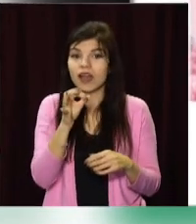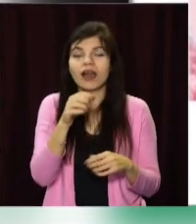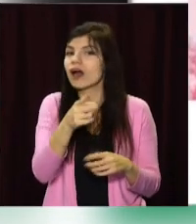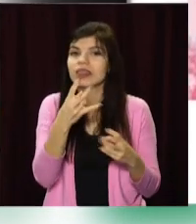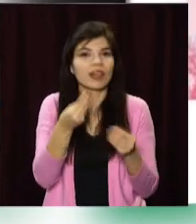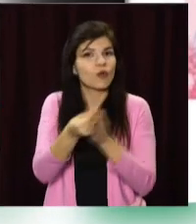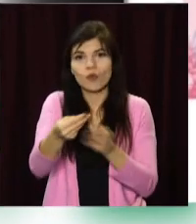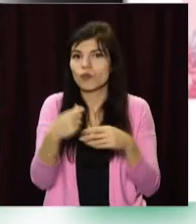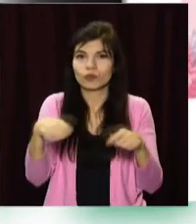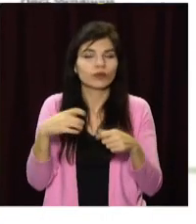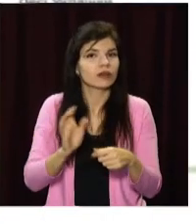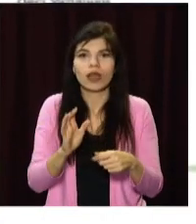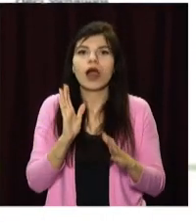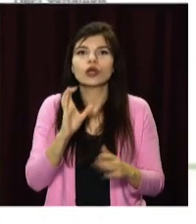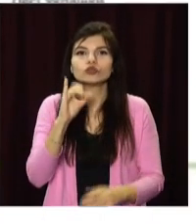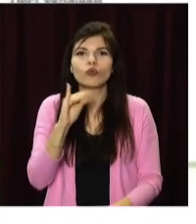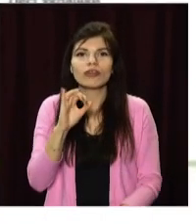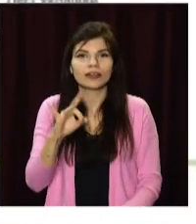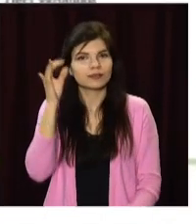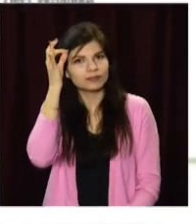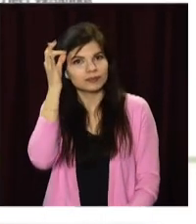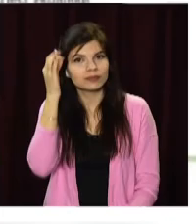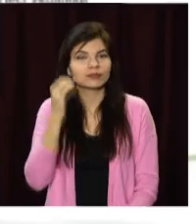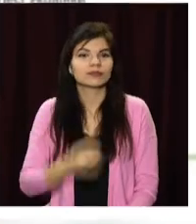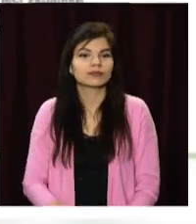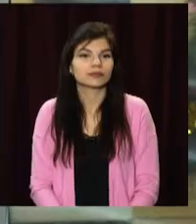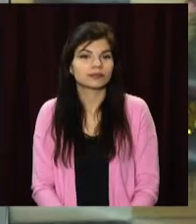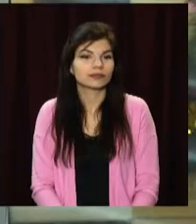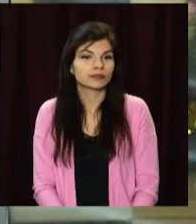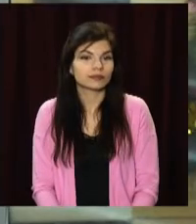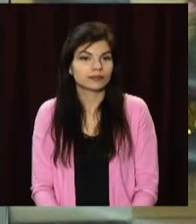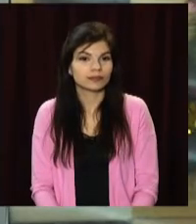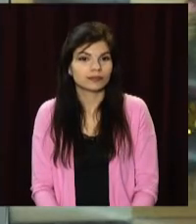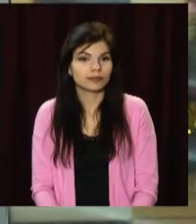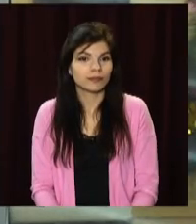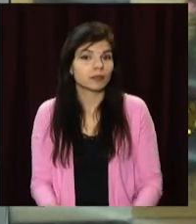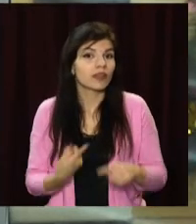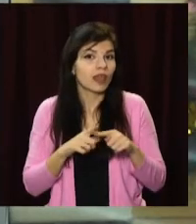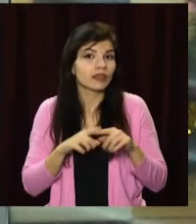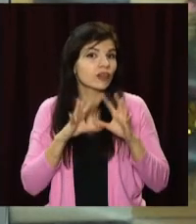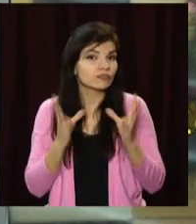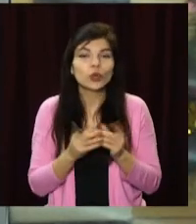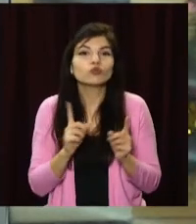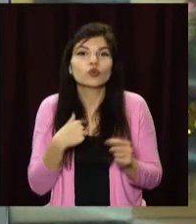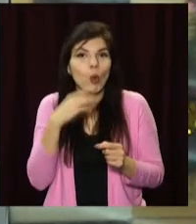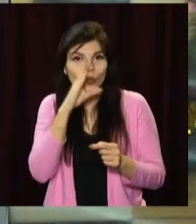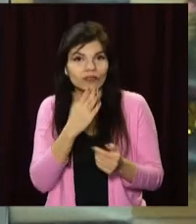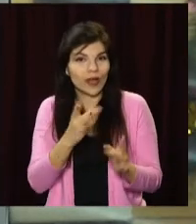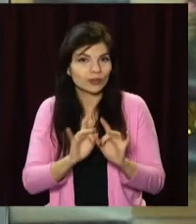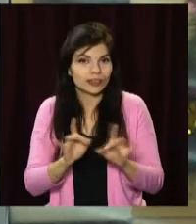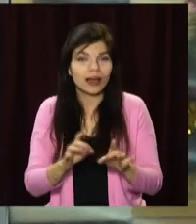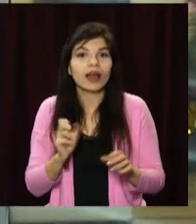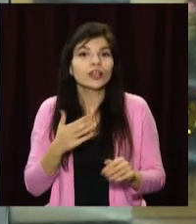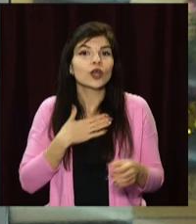її наклад – 2,5 тисячі. Монета не платіжна, а сувенірна. Наразі це все, що встигаю розповісти на цю мить. Та наша